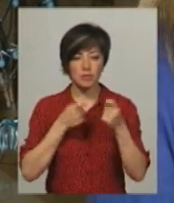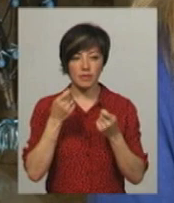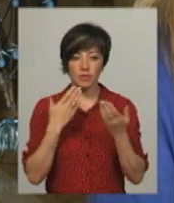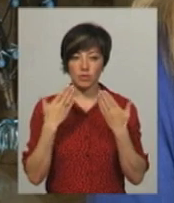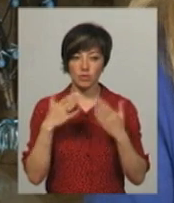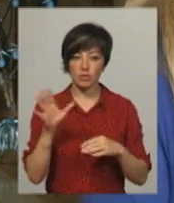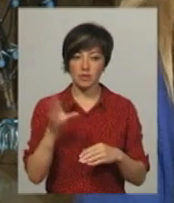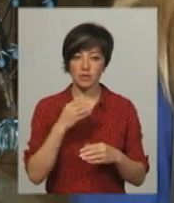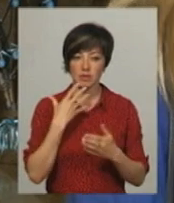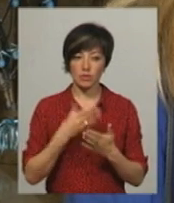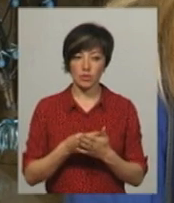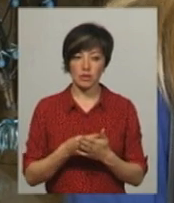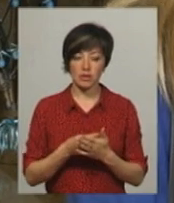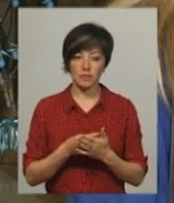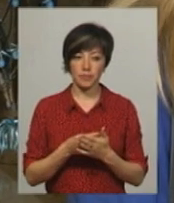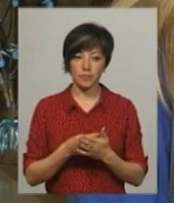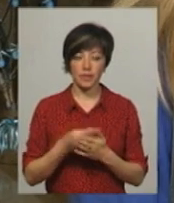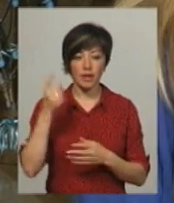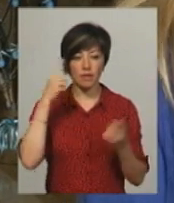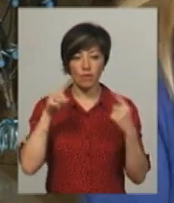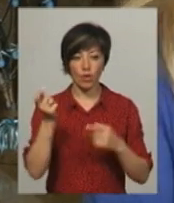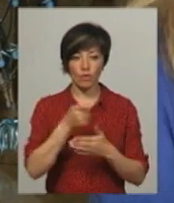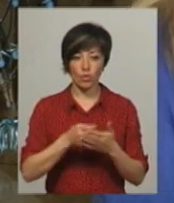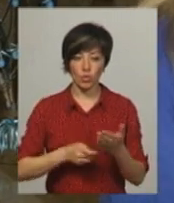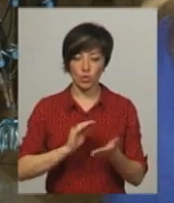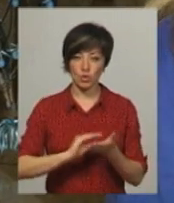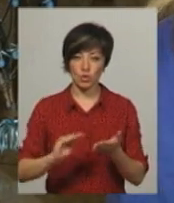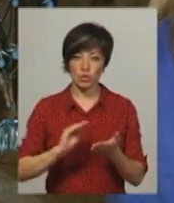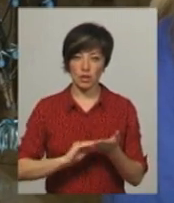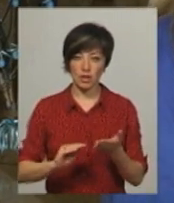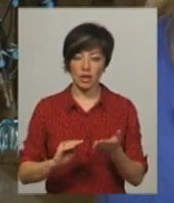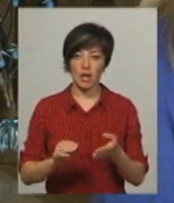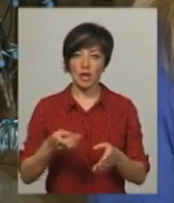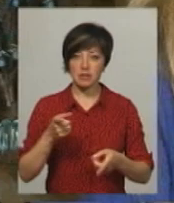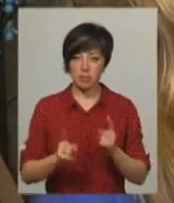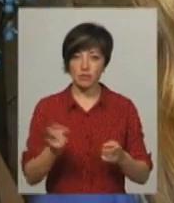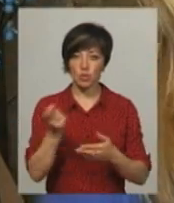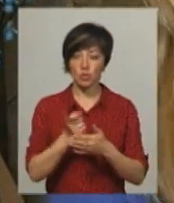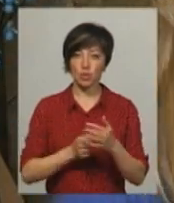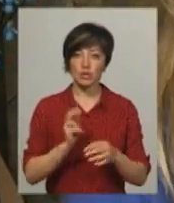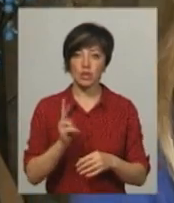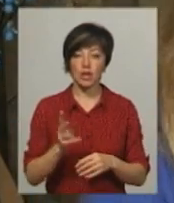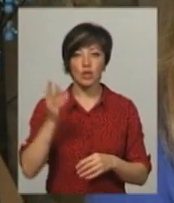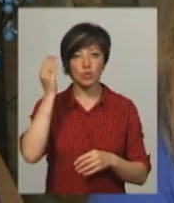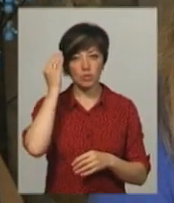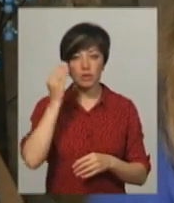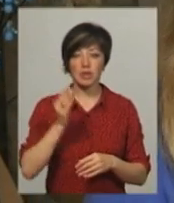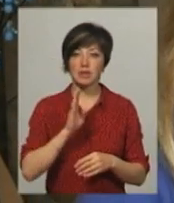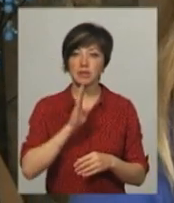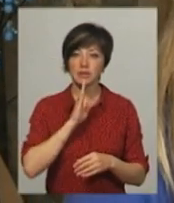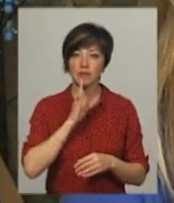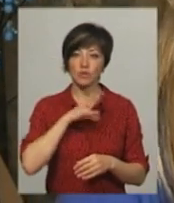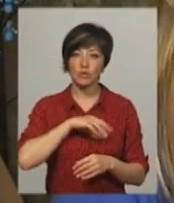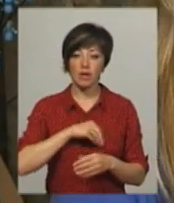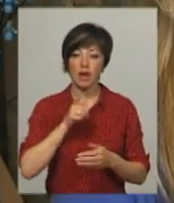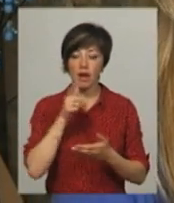підходить до всіх своїх творів художніх, як справжніх художників. На мою думку, Діана в душі графік. І